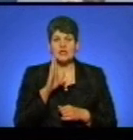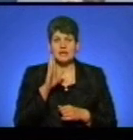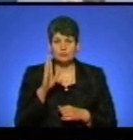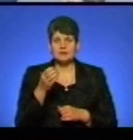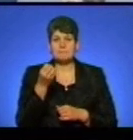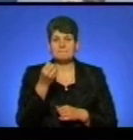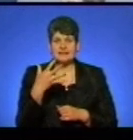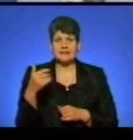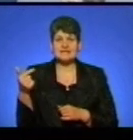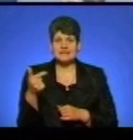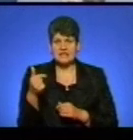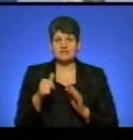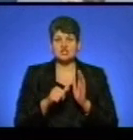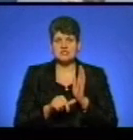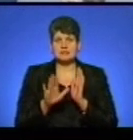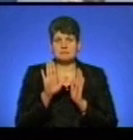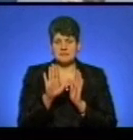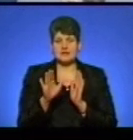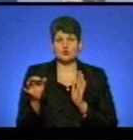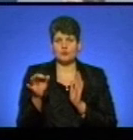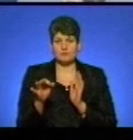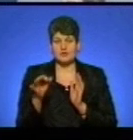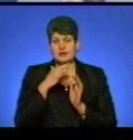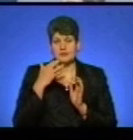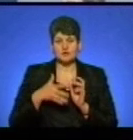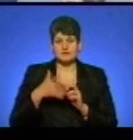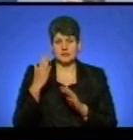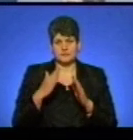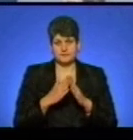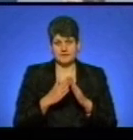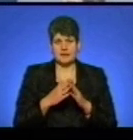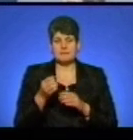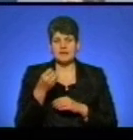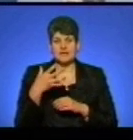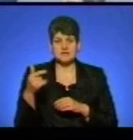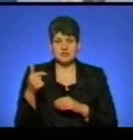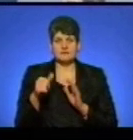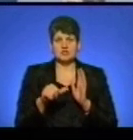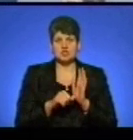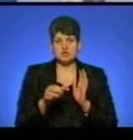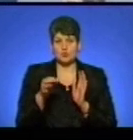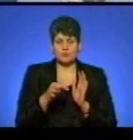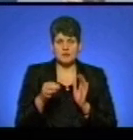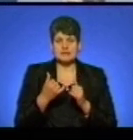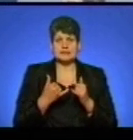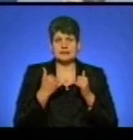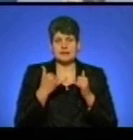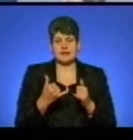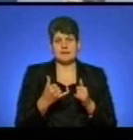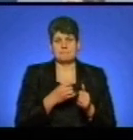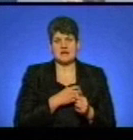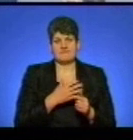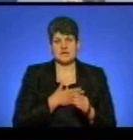15 гривень 65 копійок для мешканців багатоквартирних будинків і 15 гривень 6 копійок для мешканців приватного